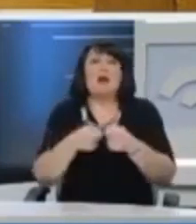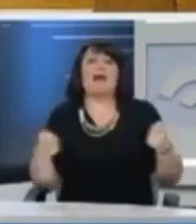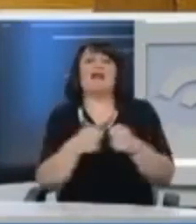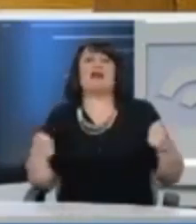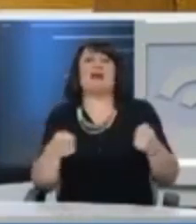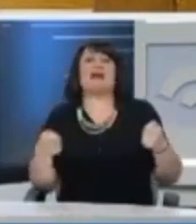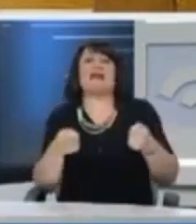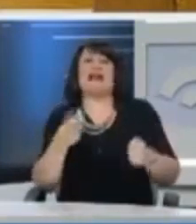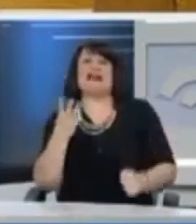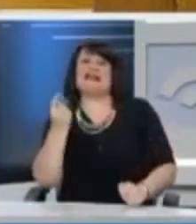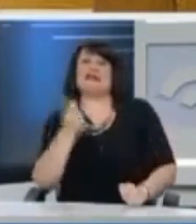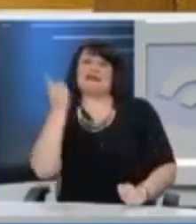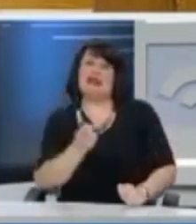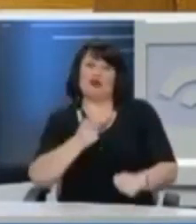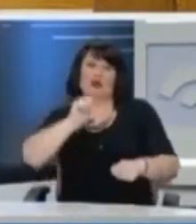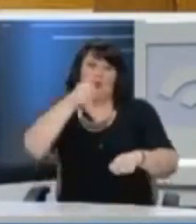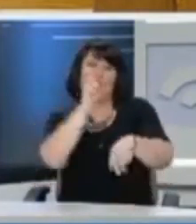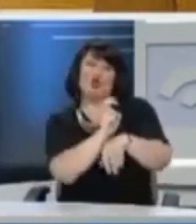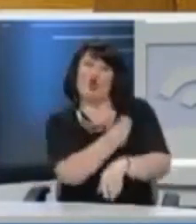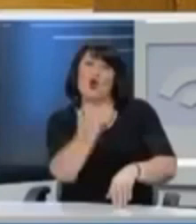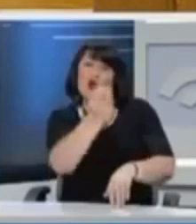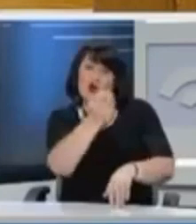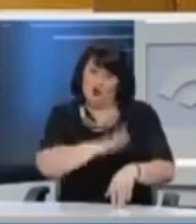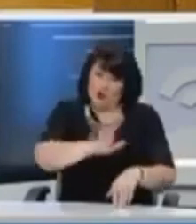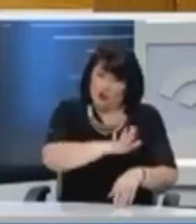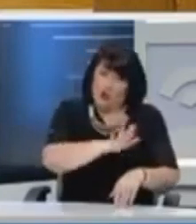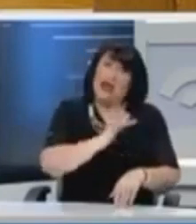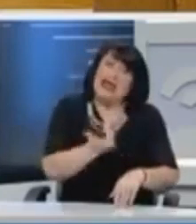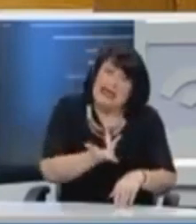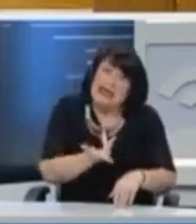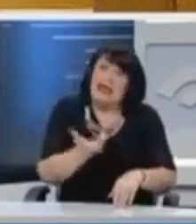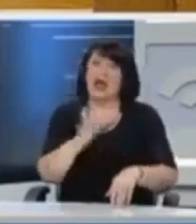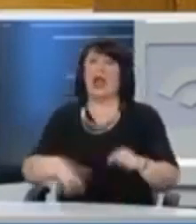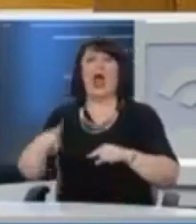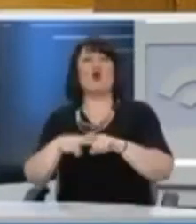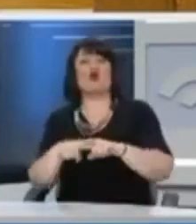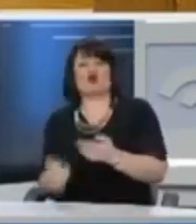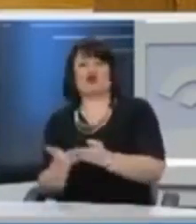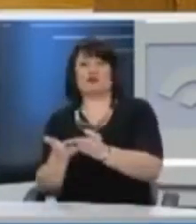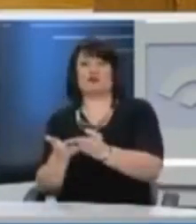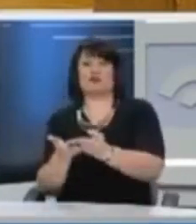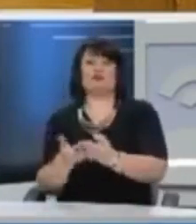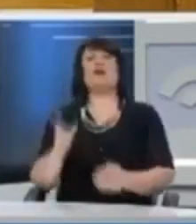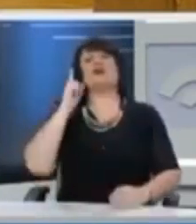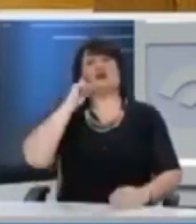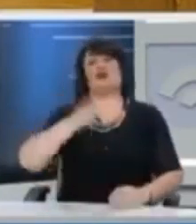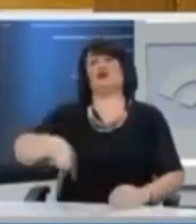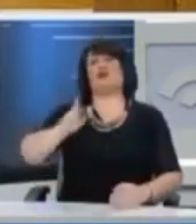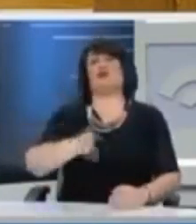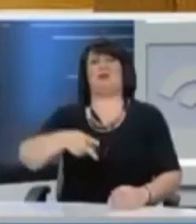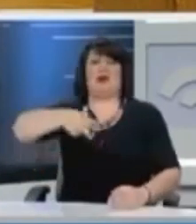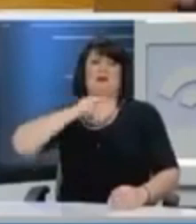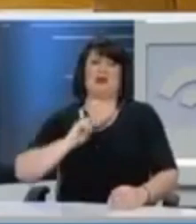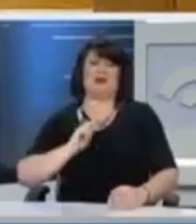το πρωτογενέας το 3,5% ή με τον ελληνικό λαό. Το αφήνω να εωρείτε το ερώτημα. Νομίζω ότι όλοι μπορούμε να το απαντήσουμε.